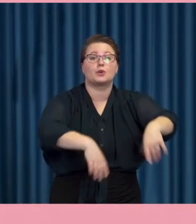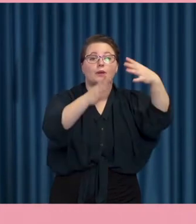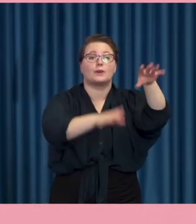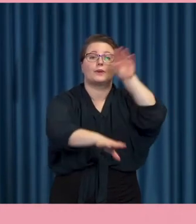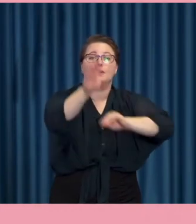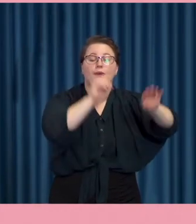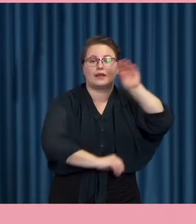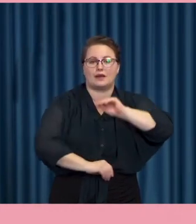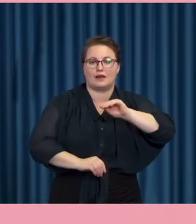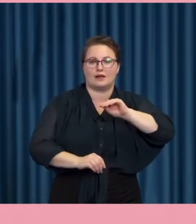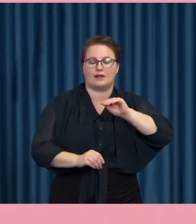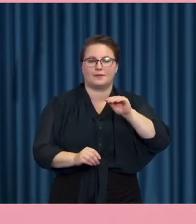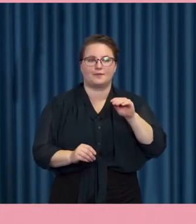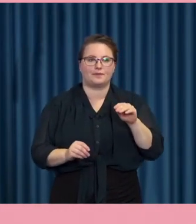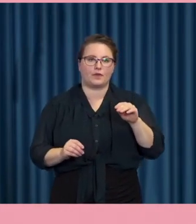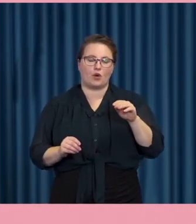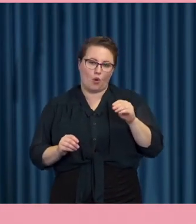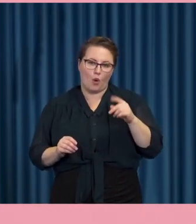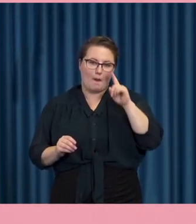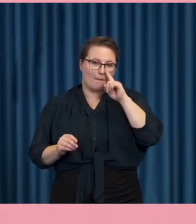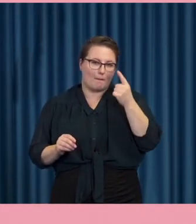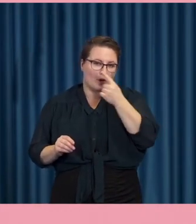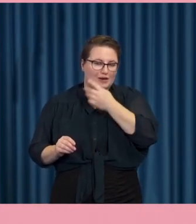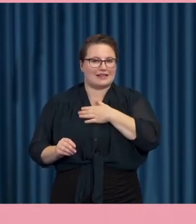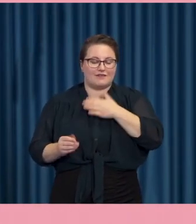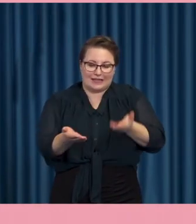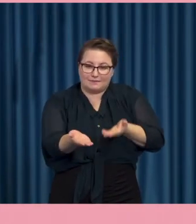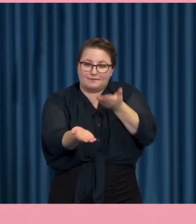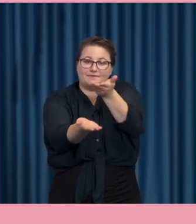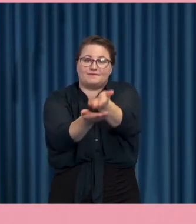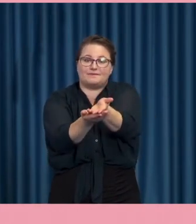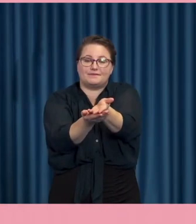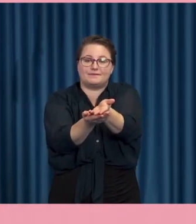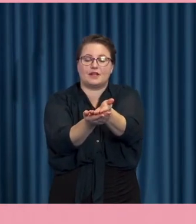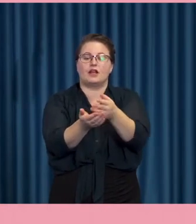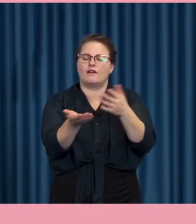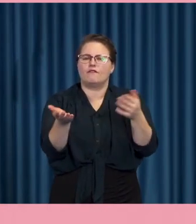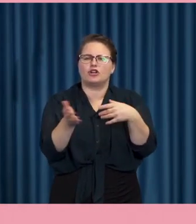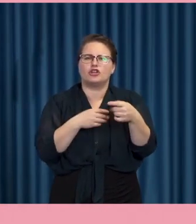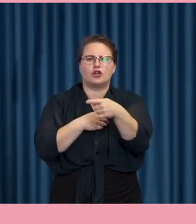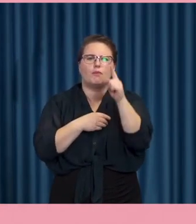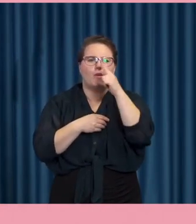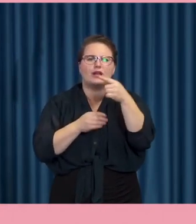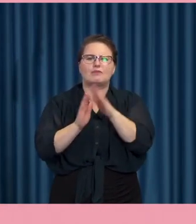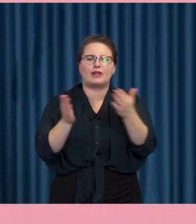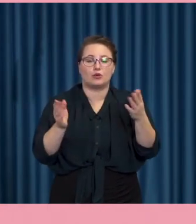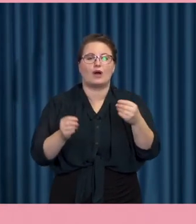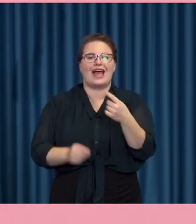därför så för att lyfta just den frågan så skickade Bollernäs bibliotek 170